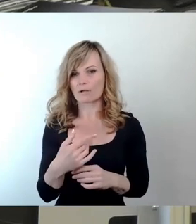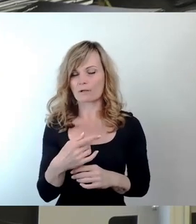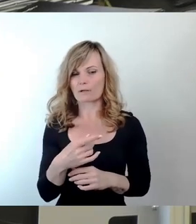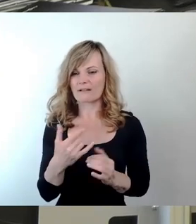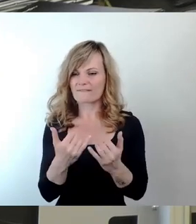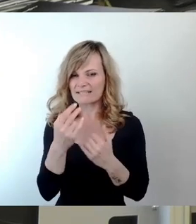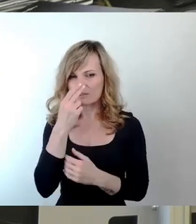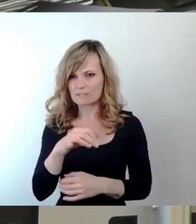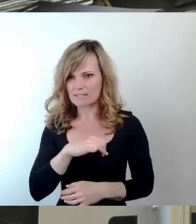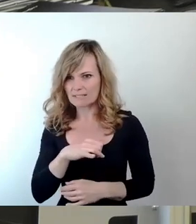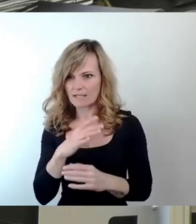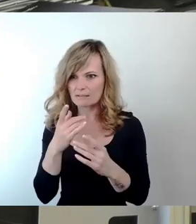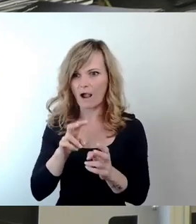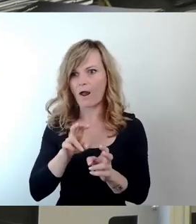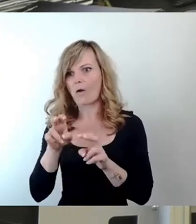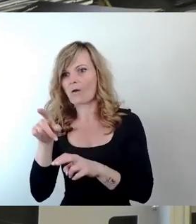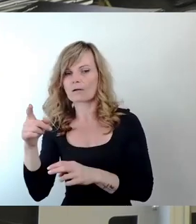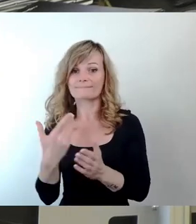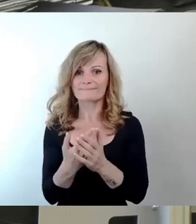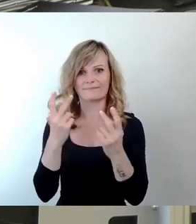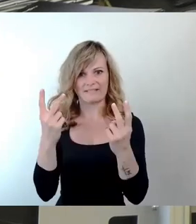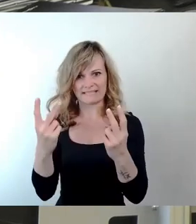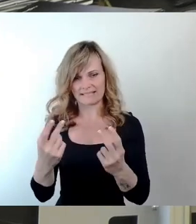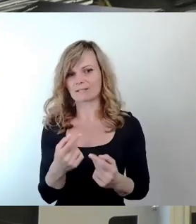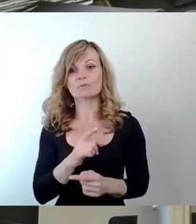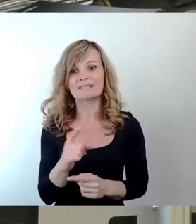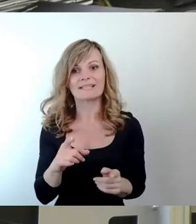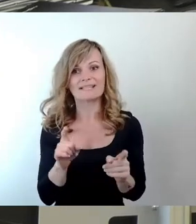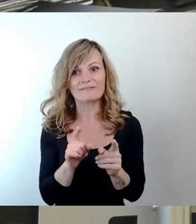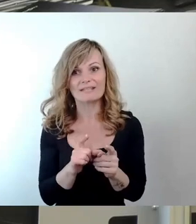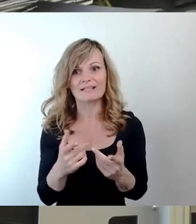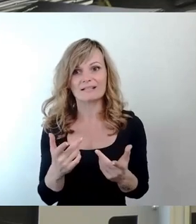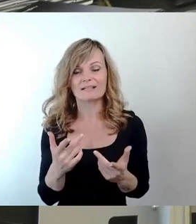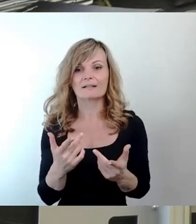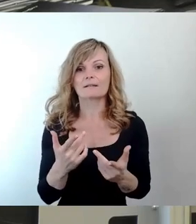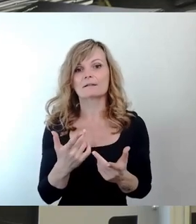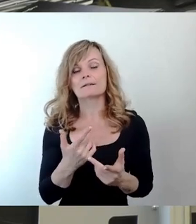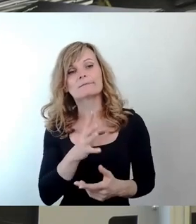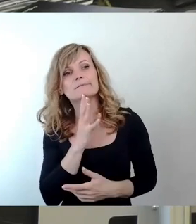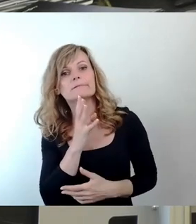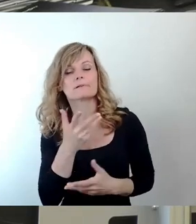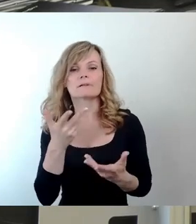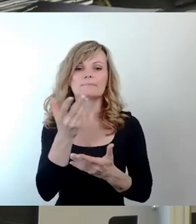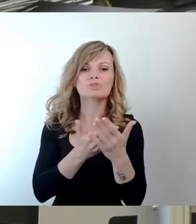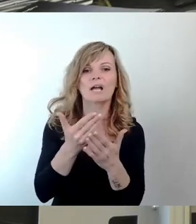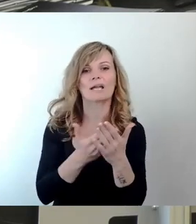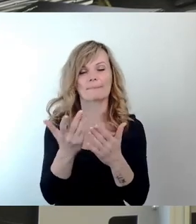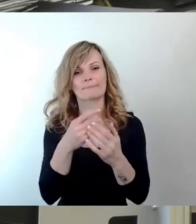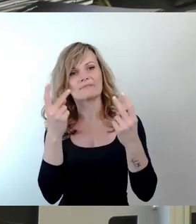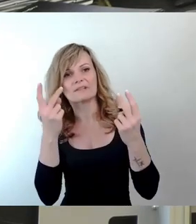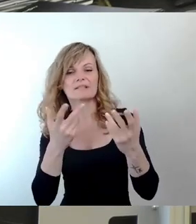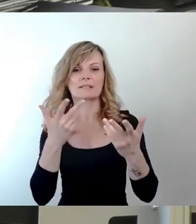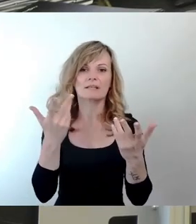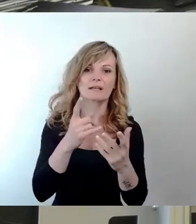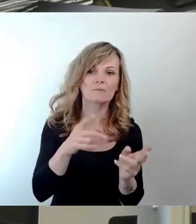polarisierende Rhetorik betreibt. Es kommt noch dazu, was hier immer im